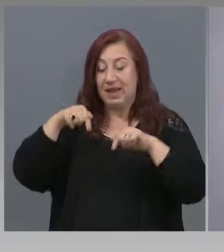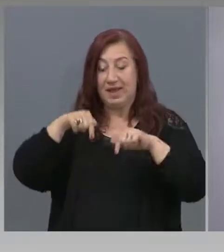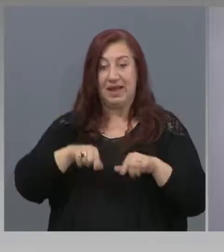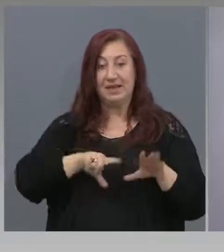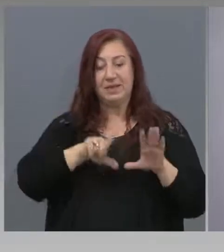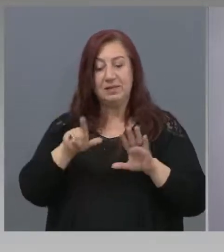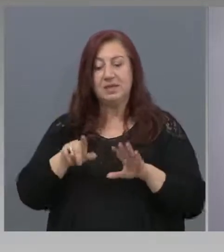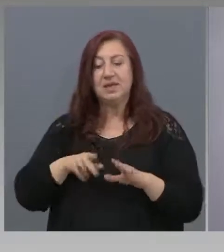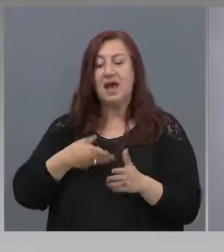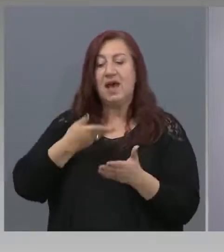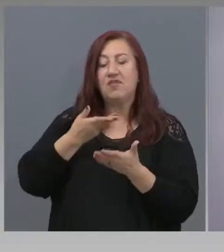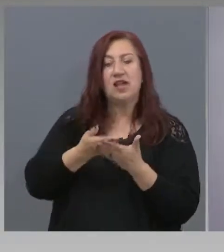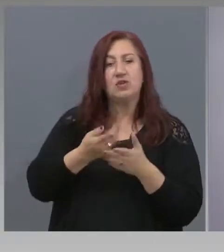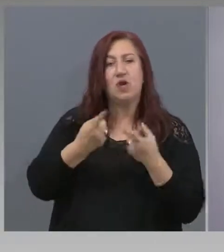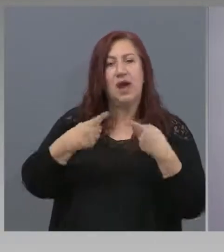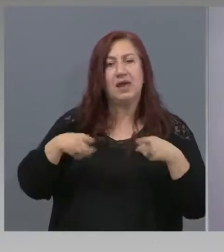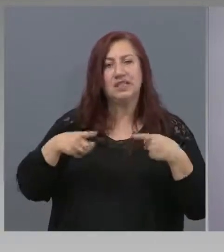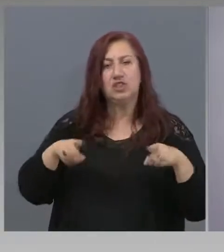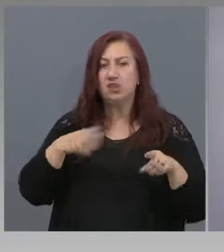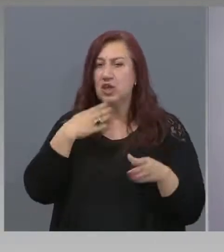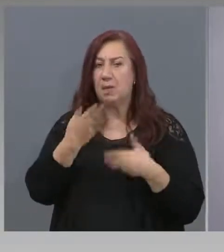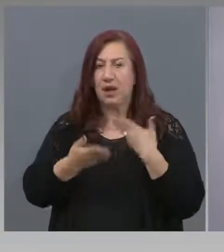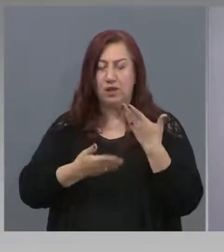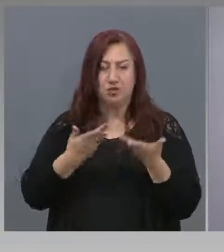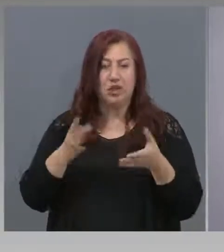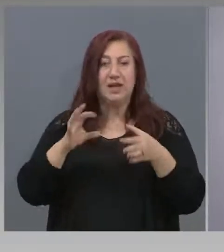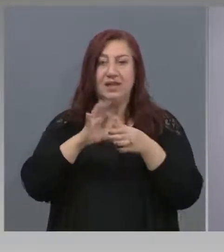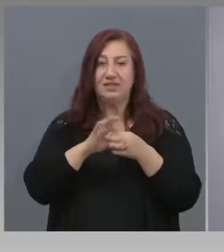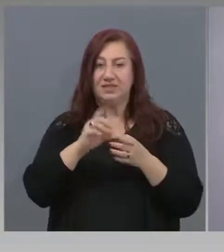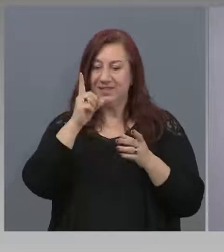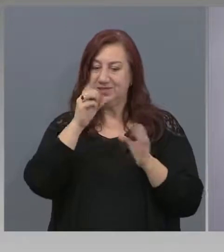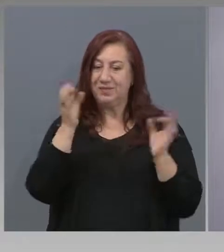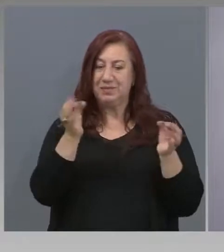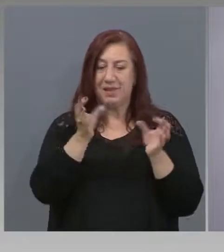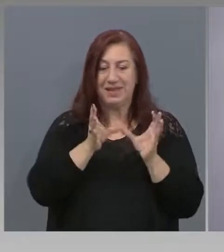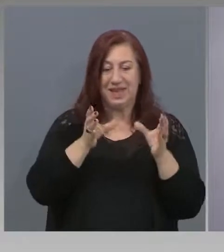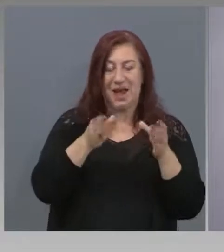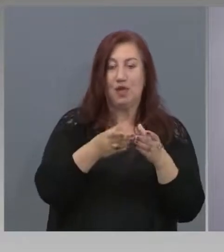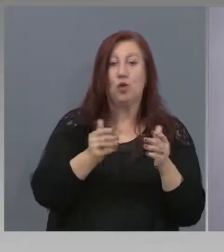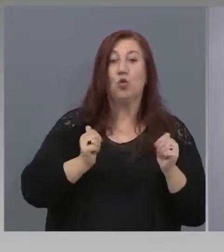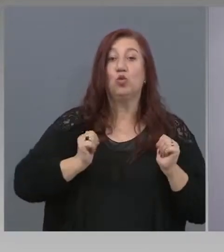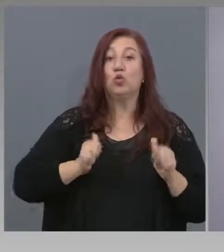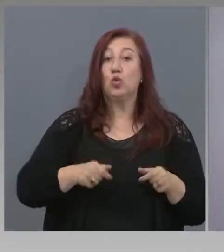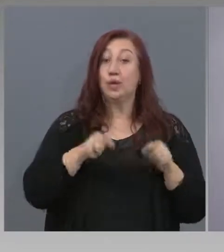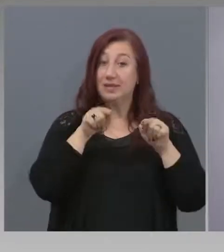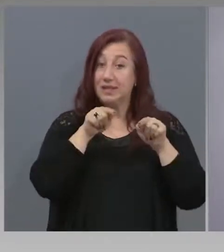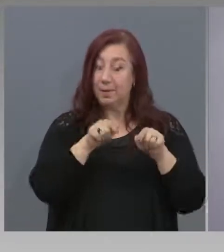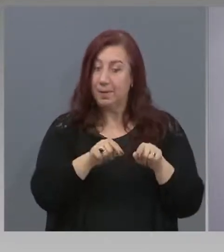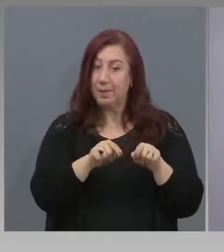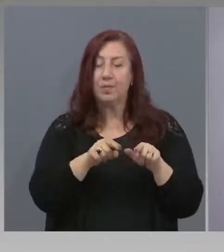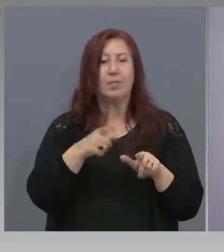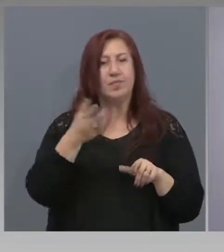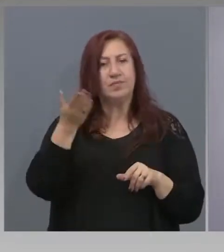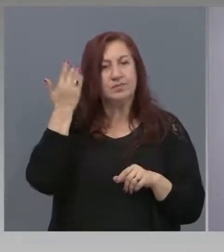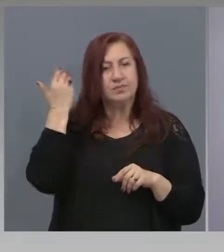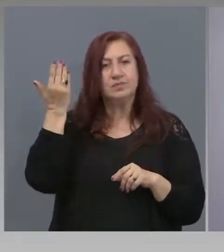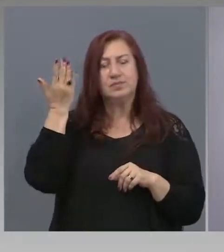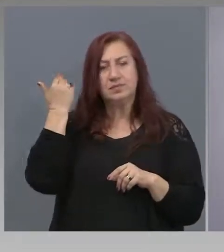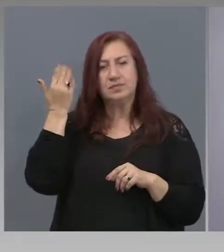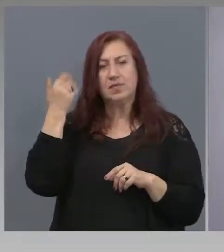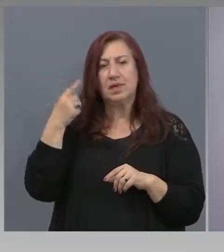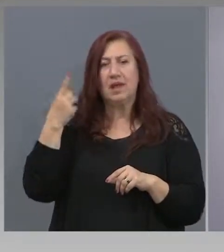отраслите в нашата економика, именно туризма. Ние още от първия ден на